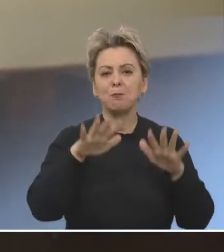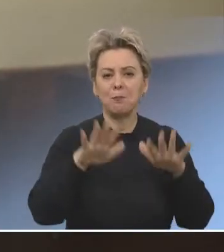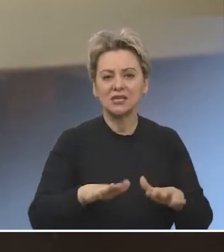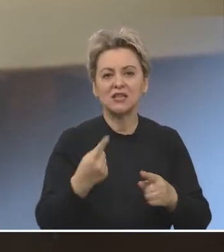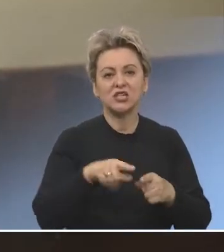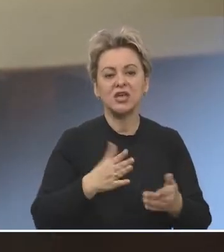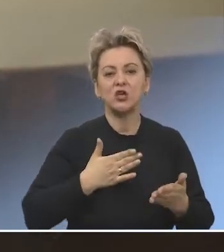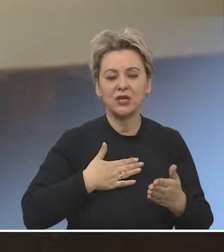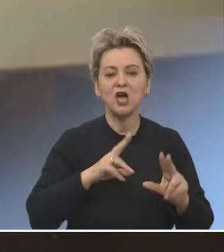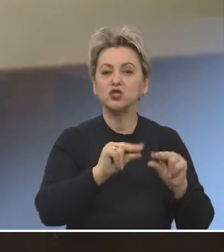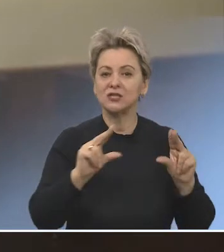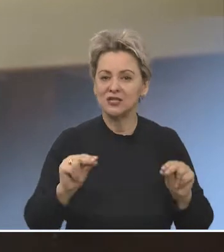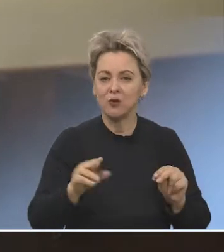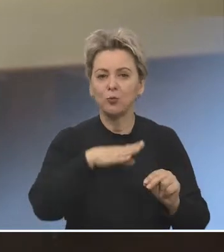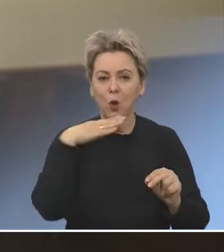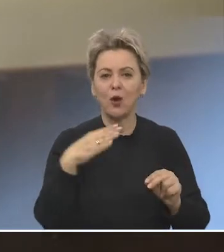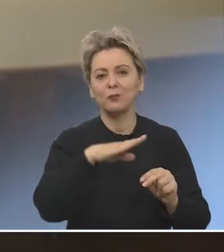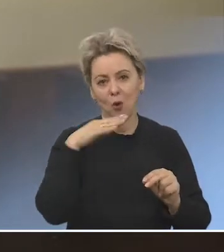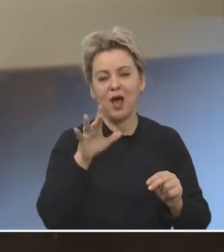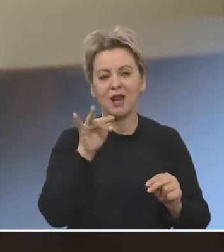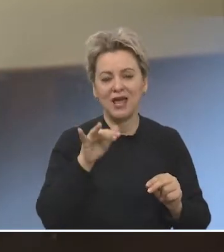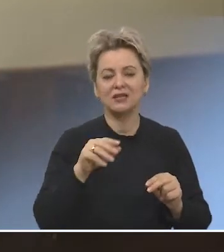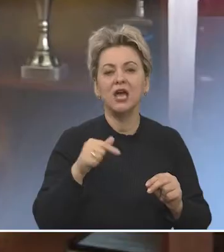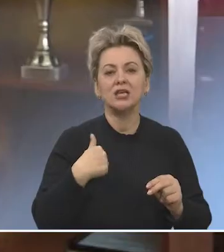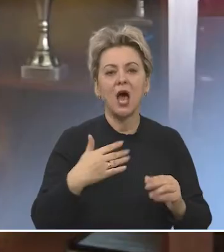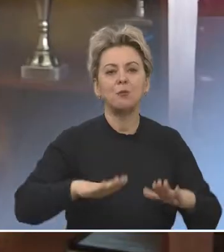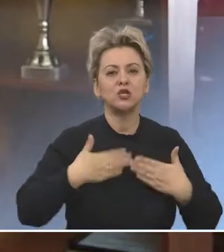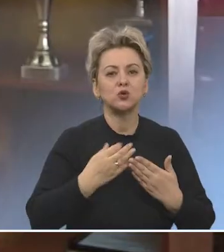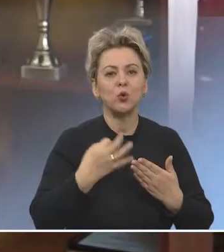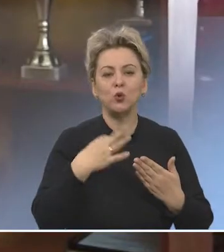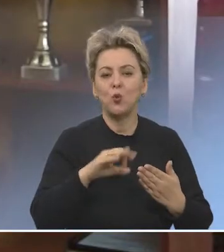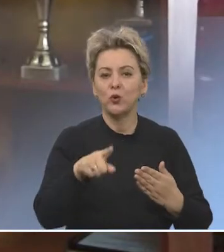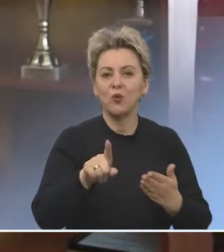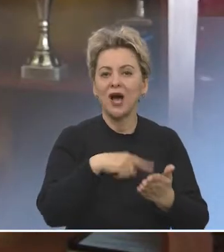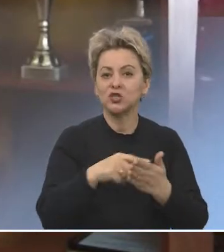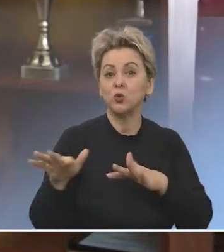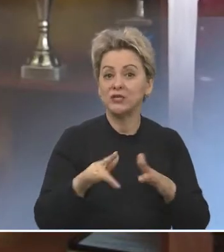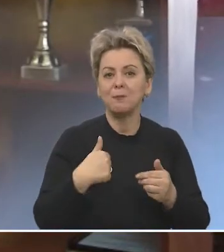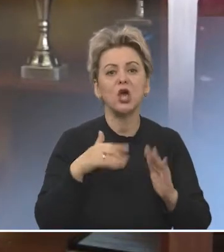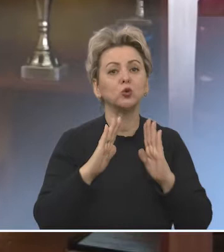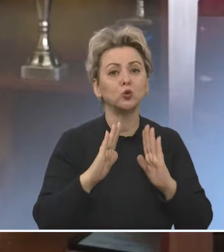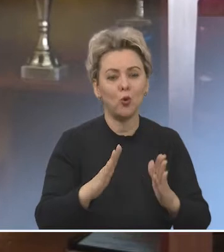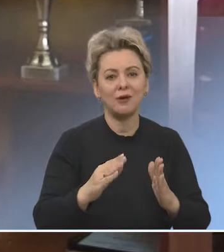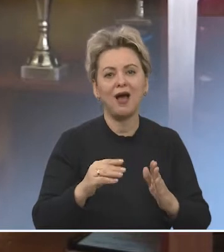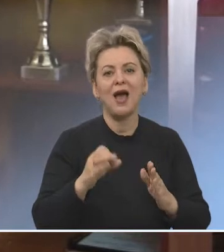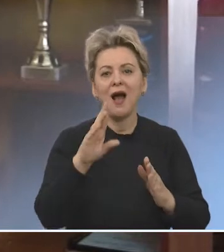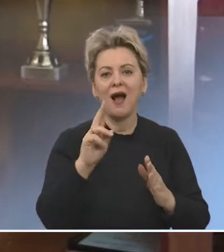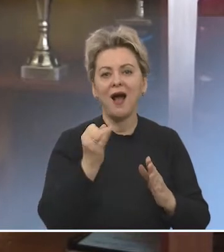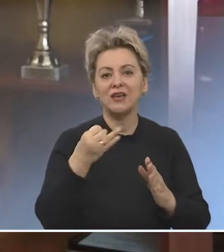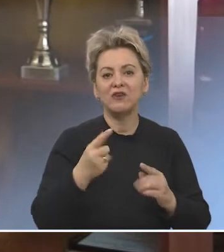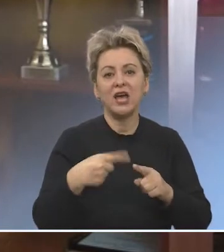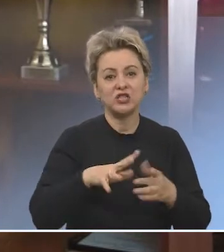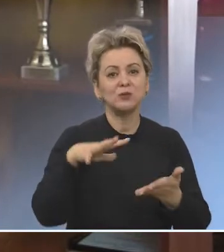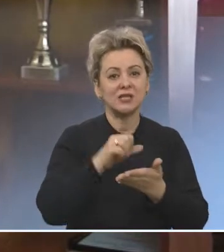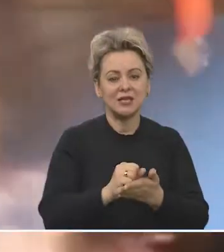место, где я счастливая уже много-много лет. Я приветствую любую вожатскую деятельность, поэтому мне только кайф